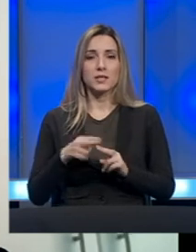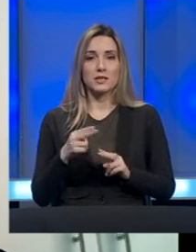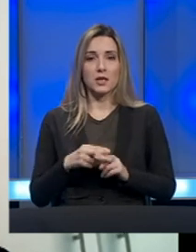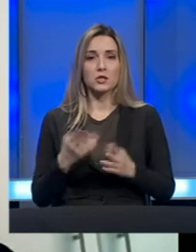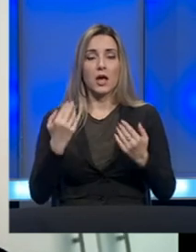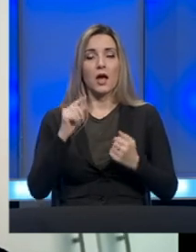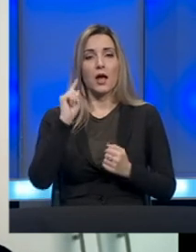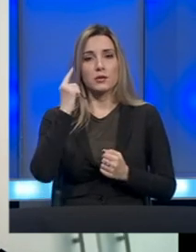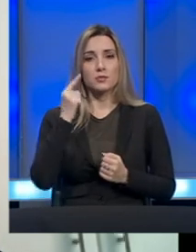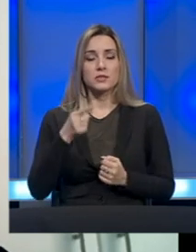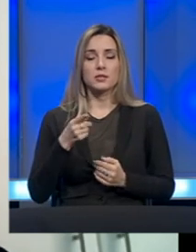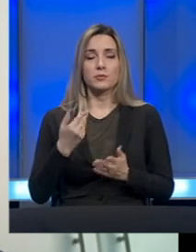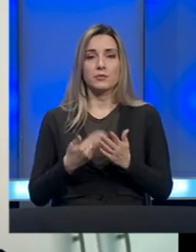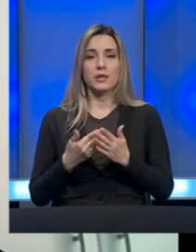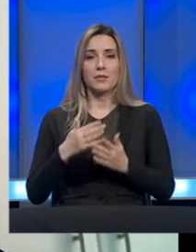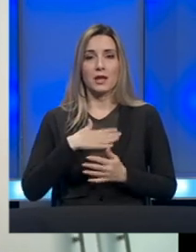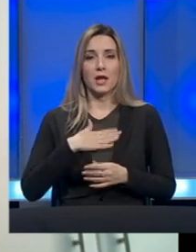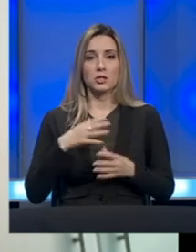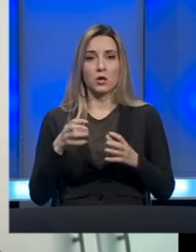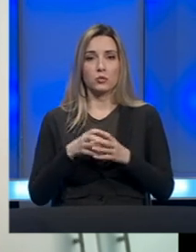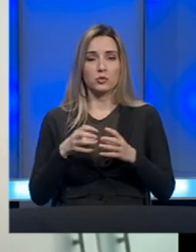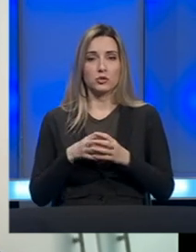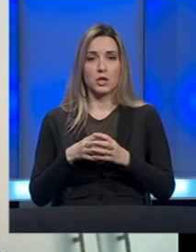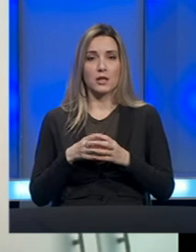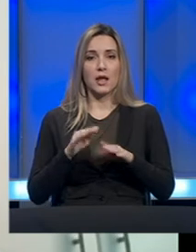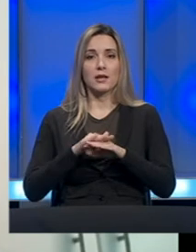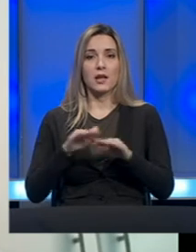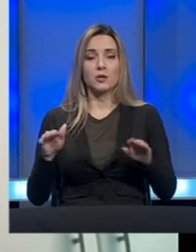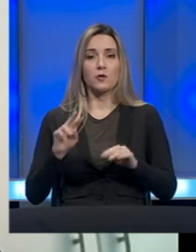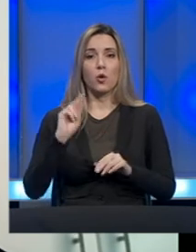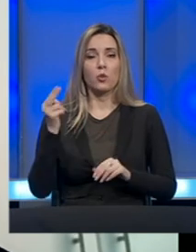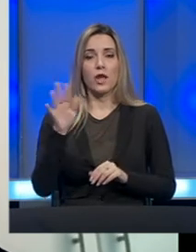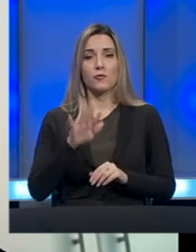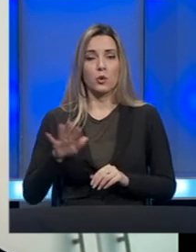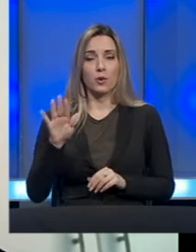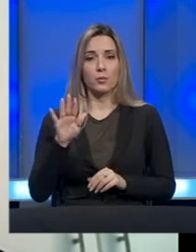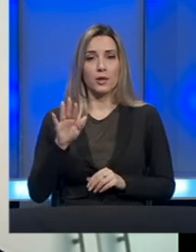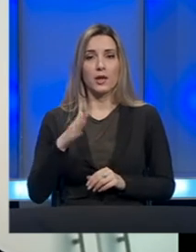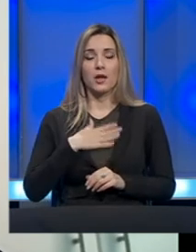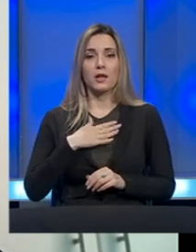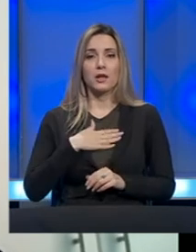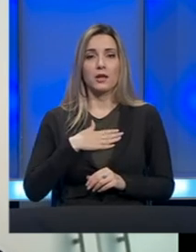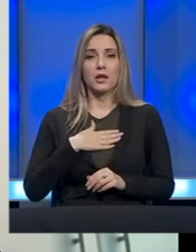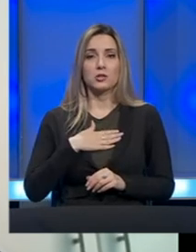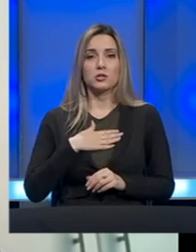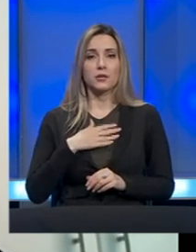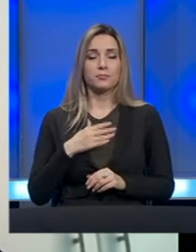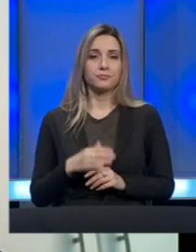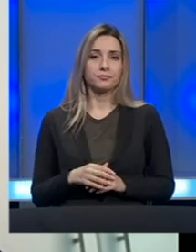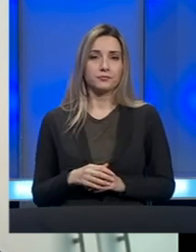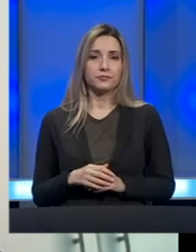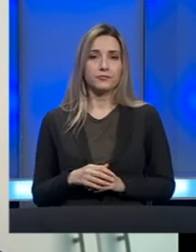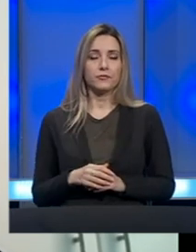Ali mislim da, evo, uzmejući primjer našeg udruženja, čak evo na nivou Evrope, na naša konfederacija